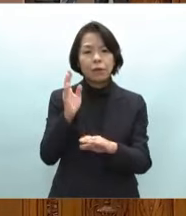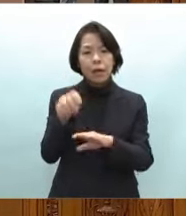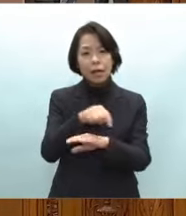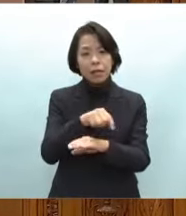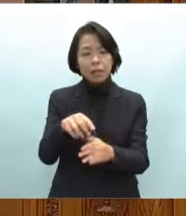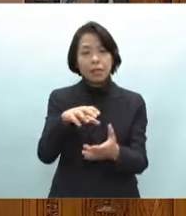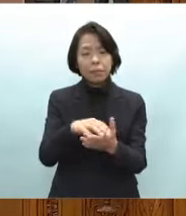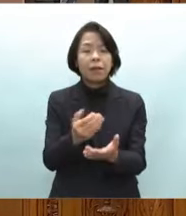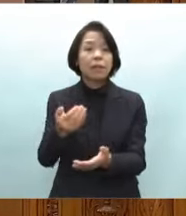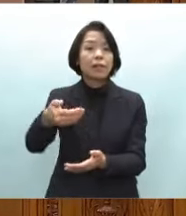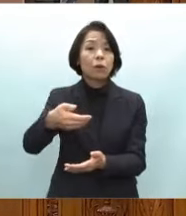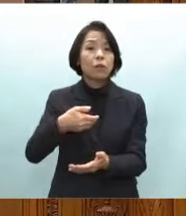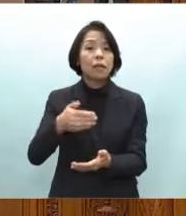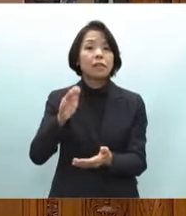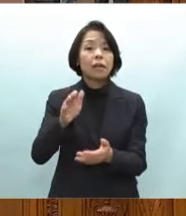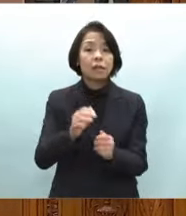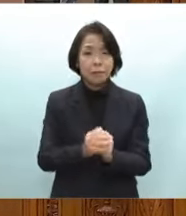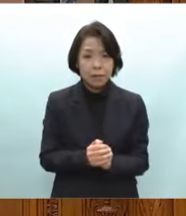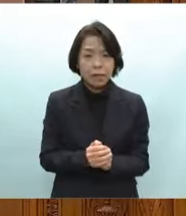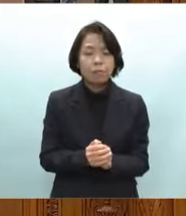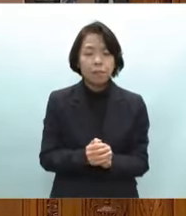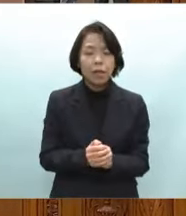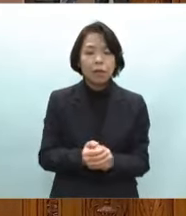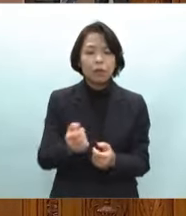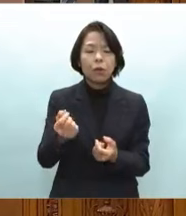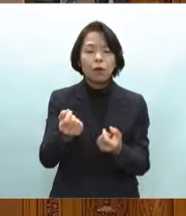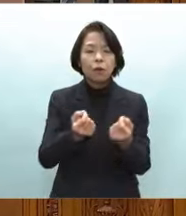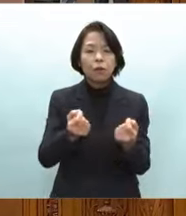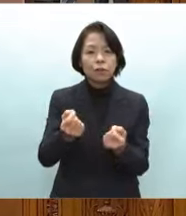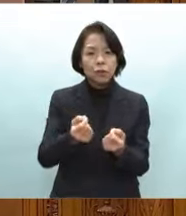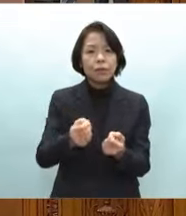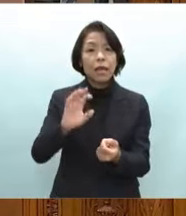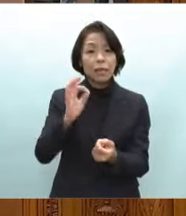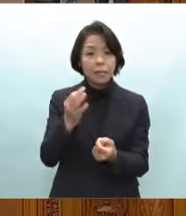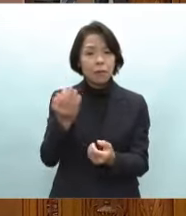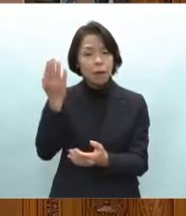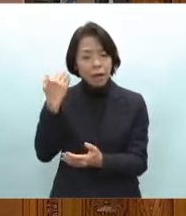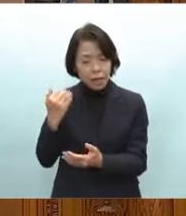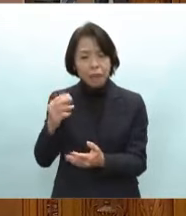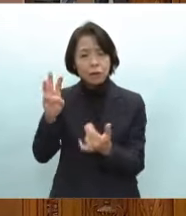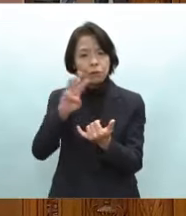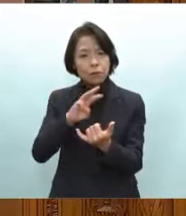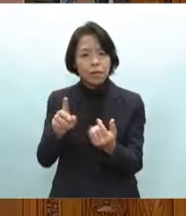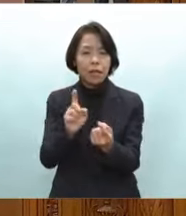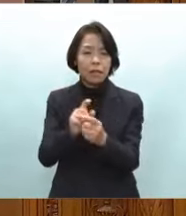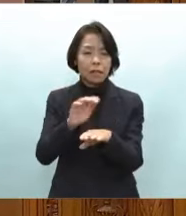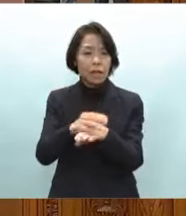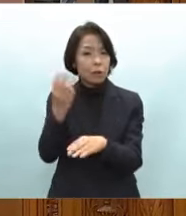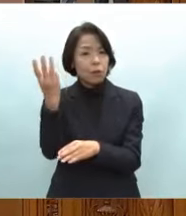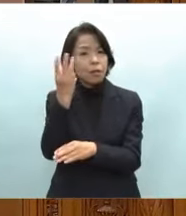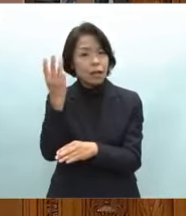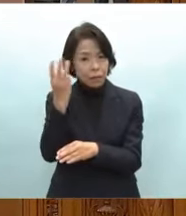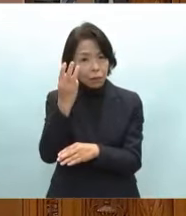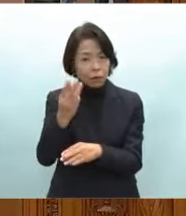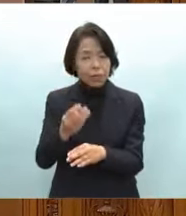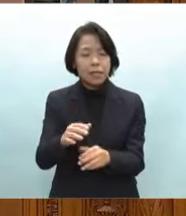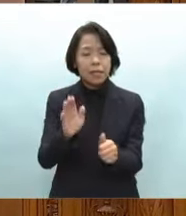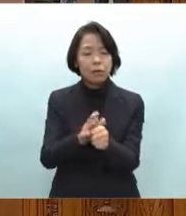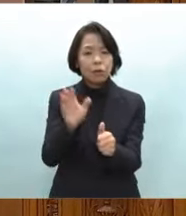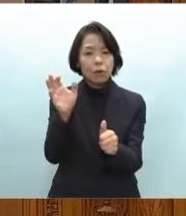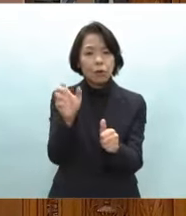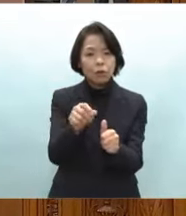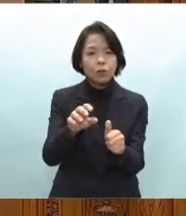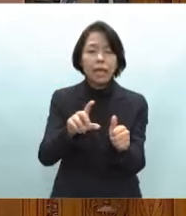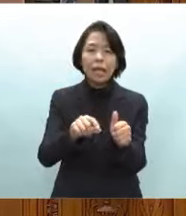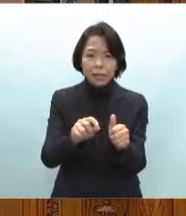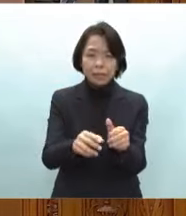雇用調整助成金については過去の災害対応も参考としつつ助成率や支給